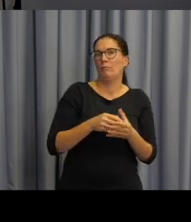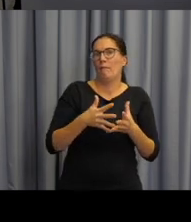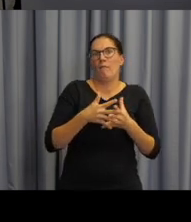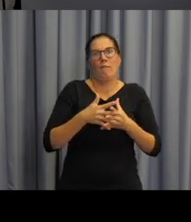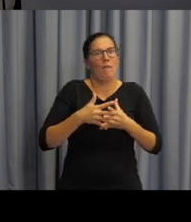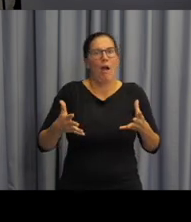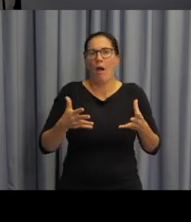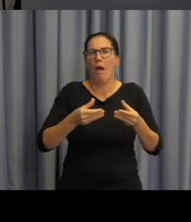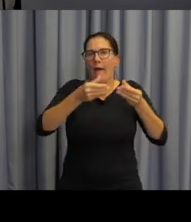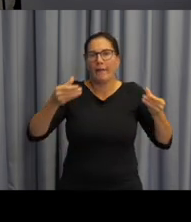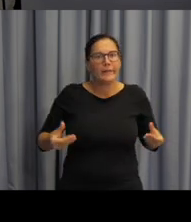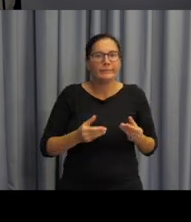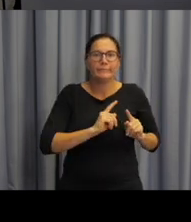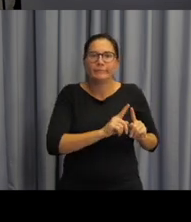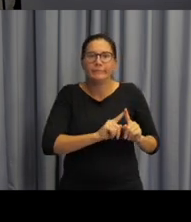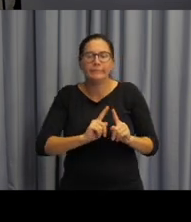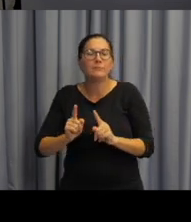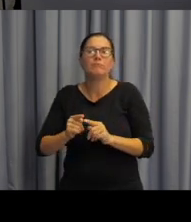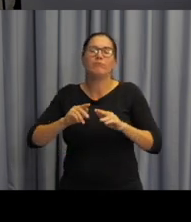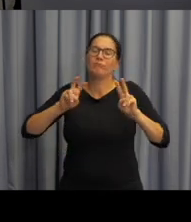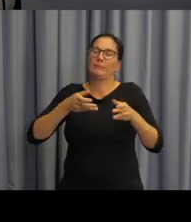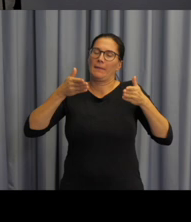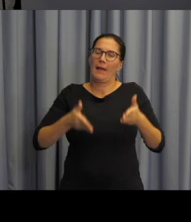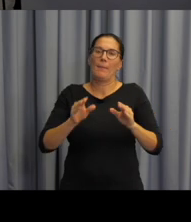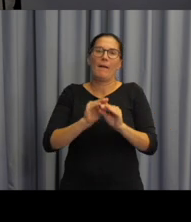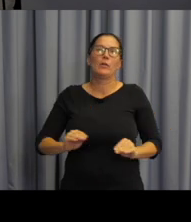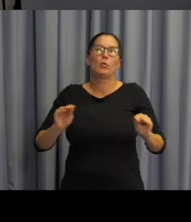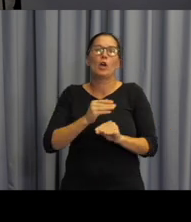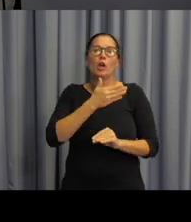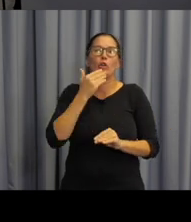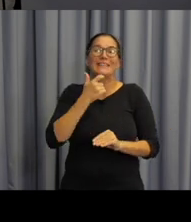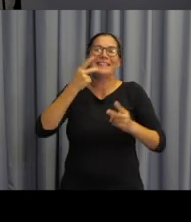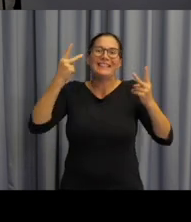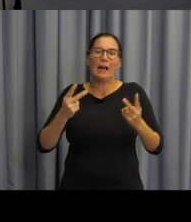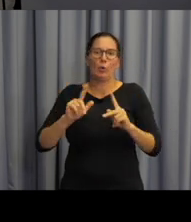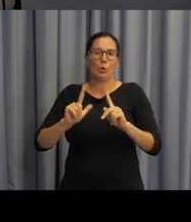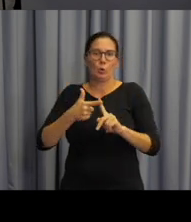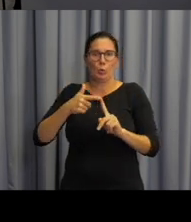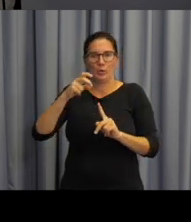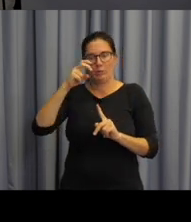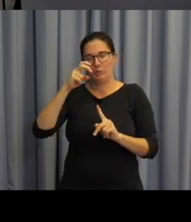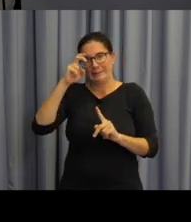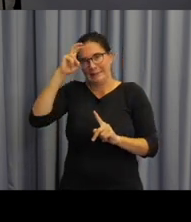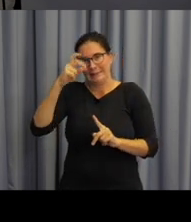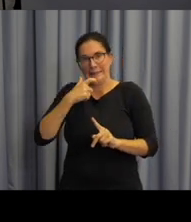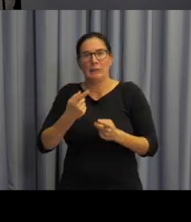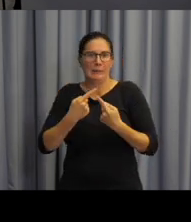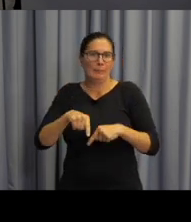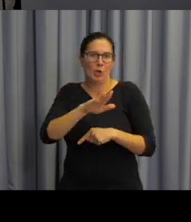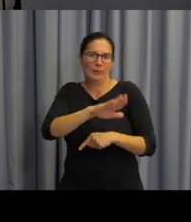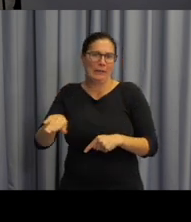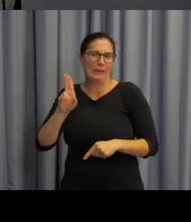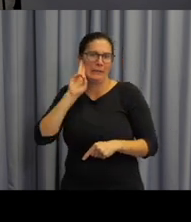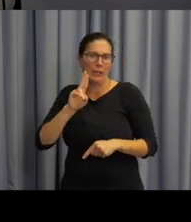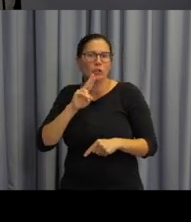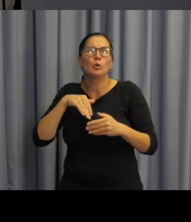velkého souboru materiálu zaměřených na výuku češtiny jako druhého jazyka u žáků se sluchovým postížením